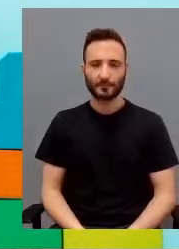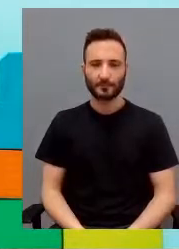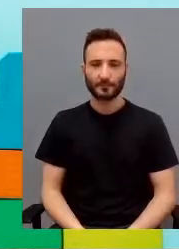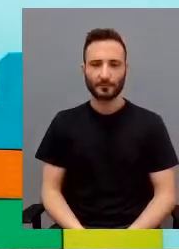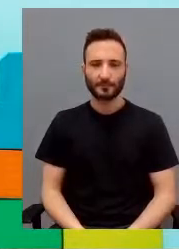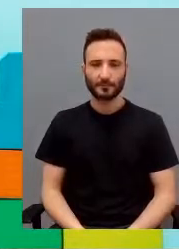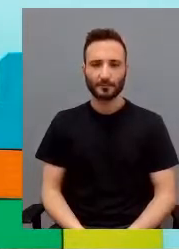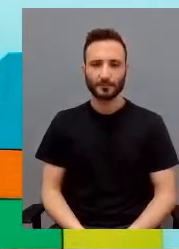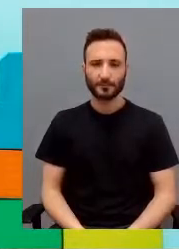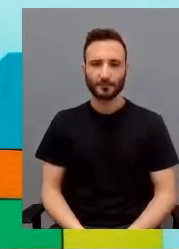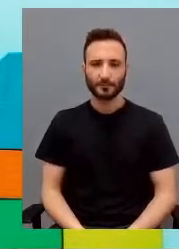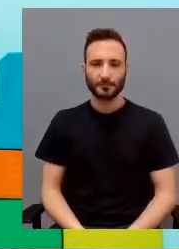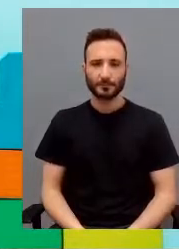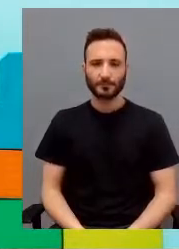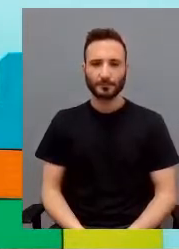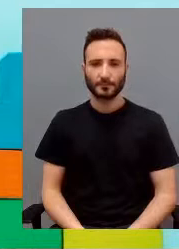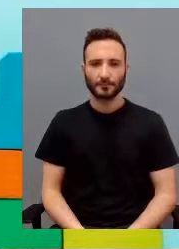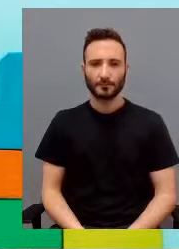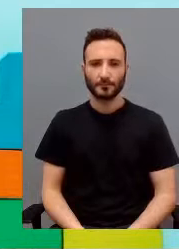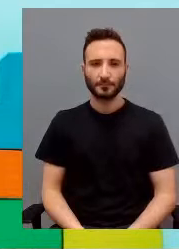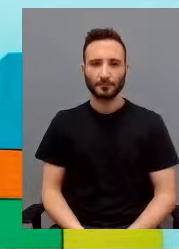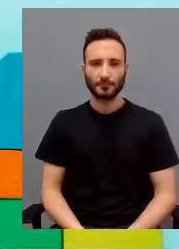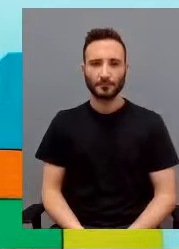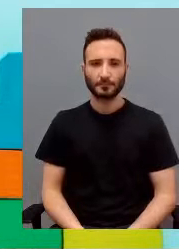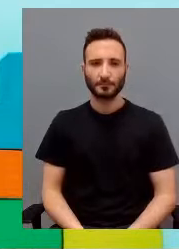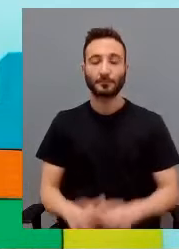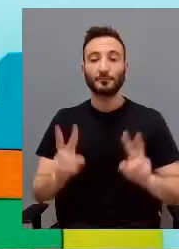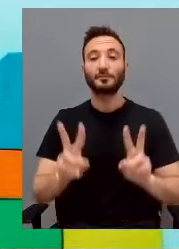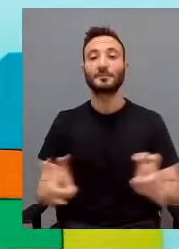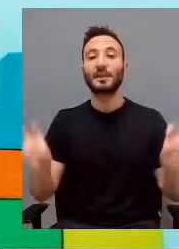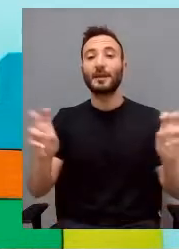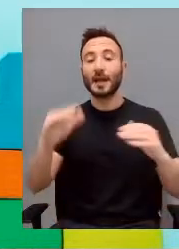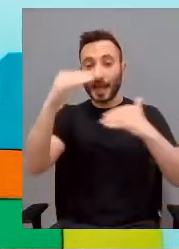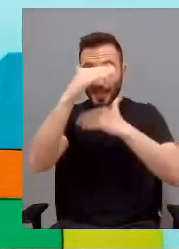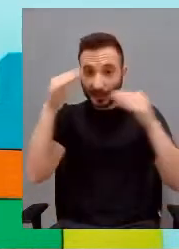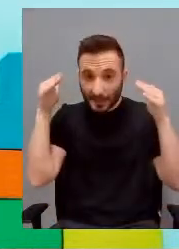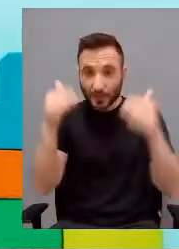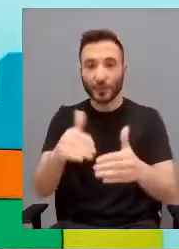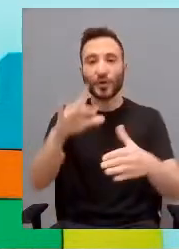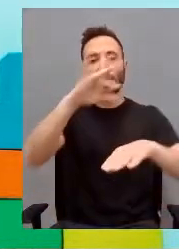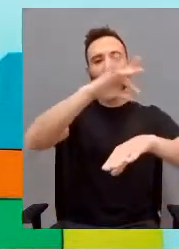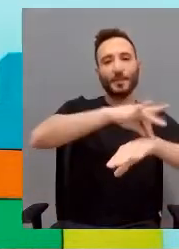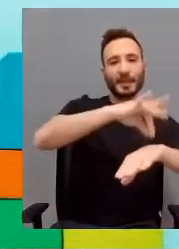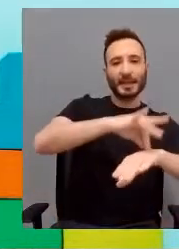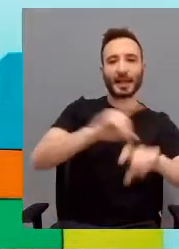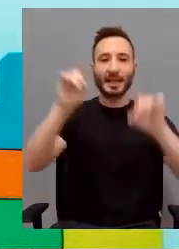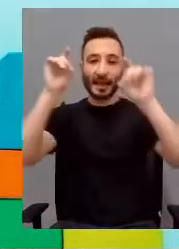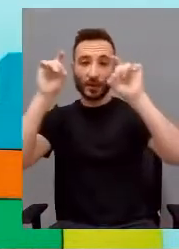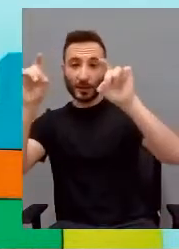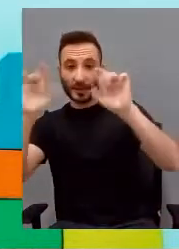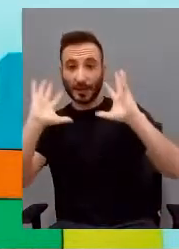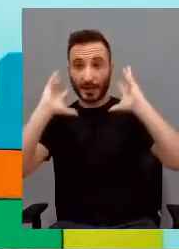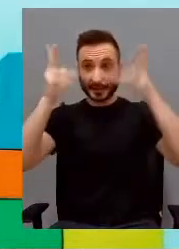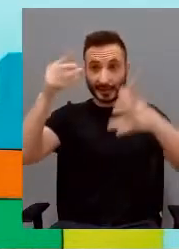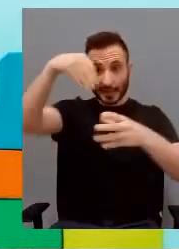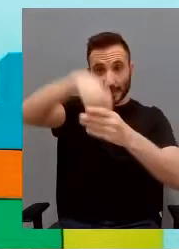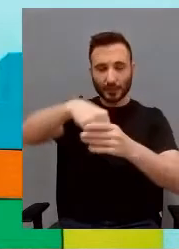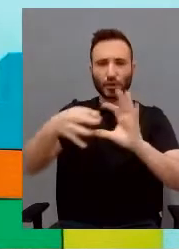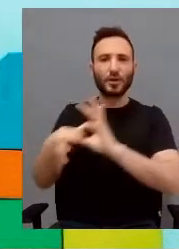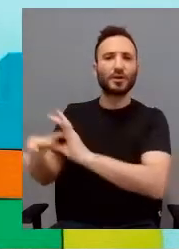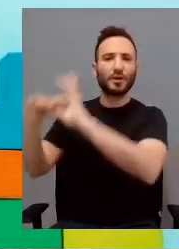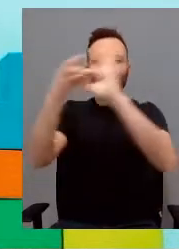costante connessione. La intervento medico-educativo e assistenziale sta in costante interconnessione.